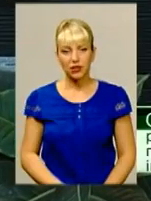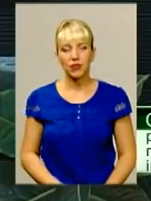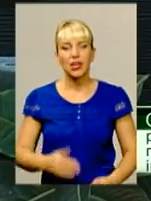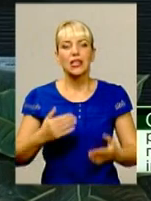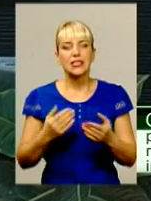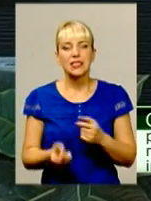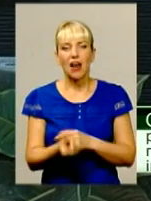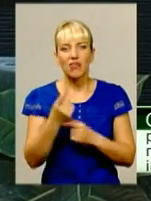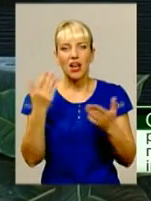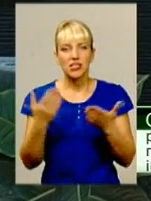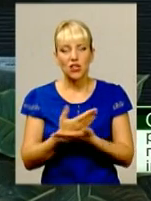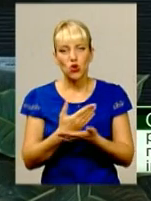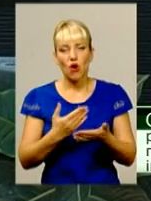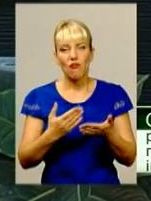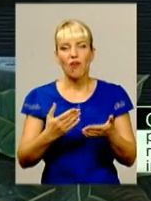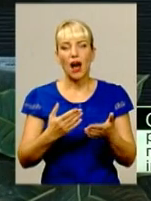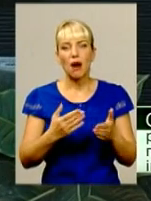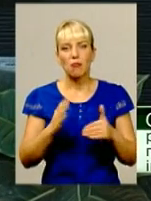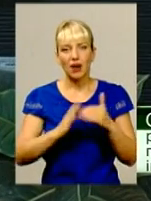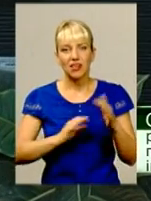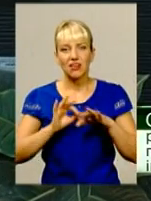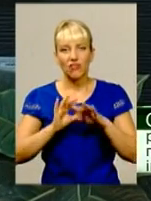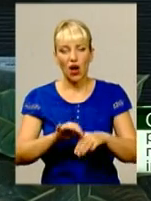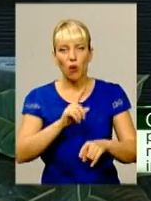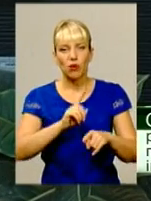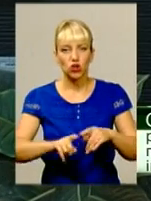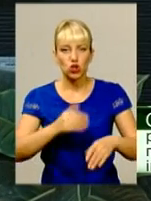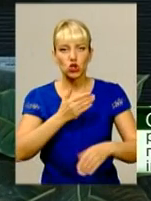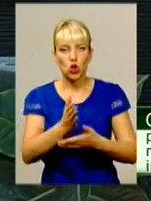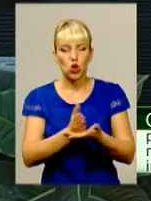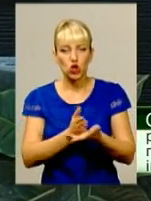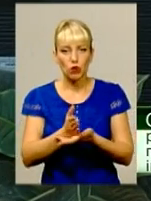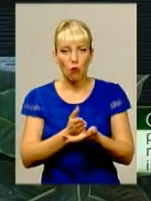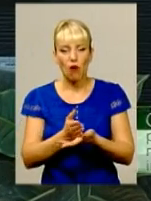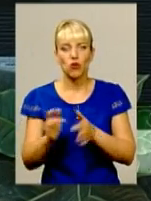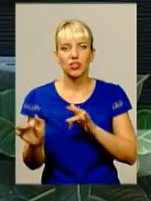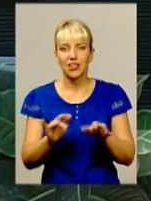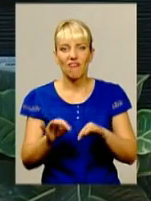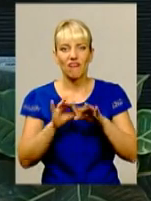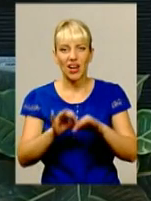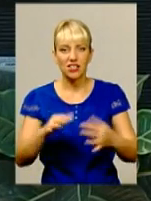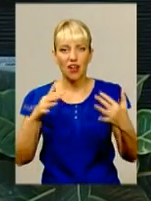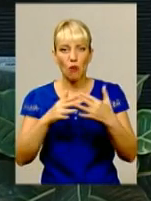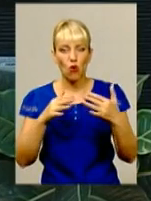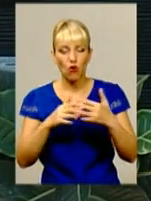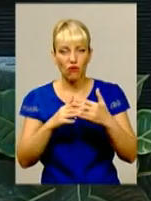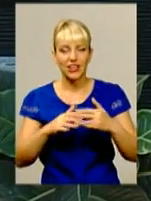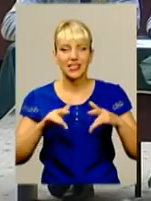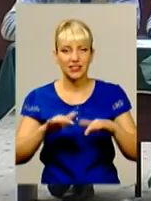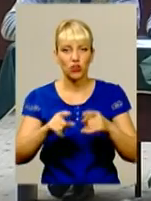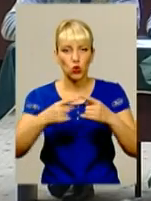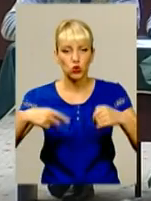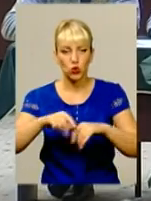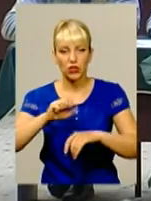ведення оперативно-службової діяльності, ведення в бойовинській зоні проведення антитерористичної операції.